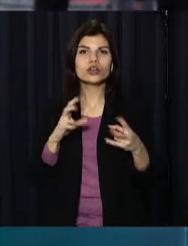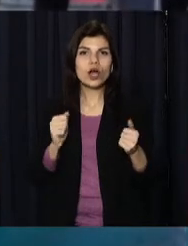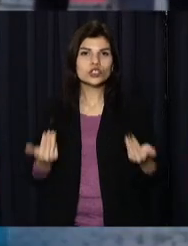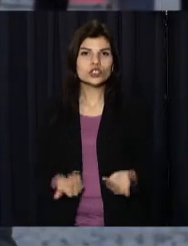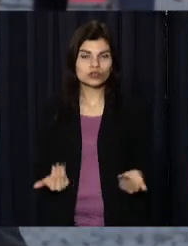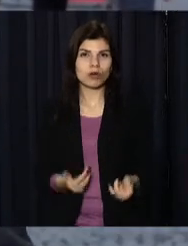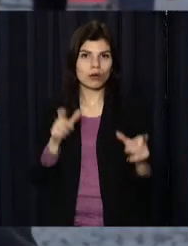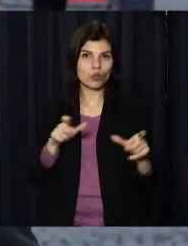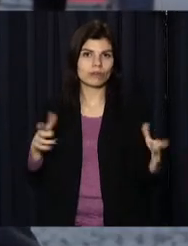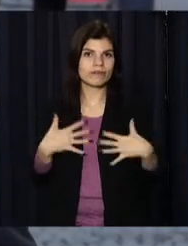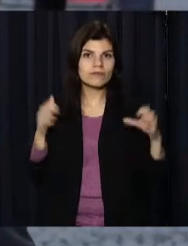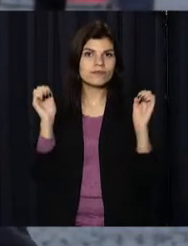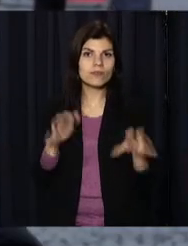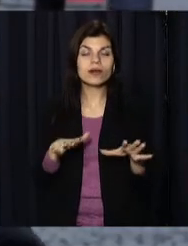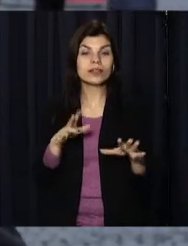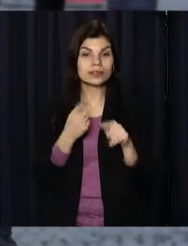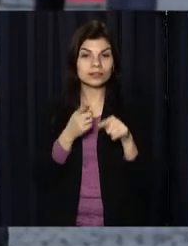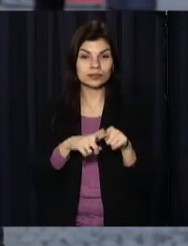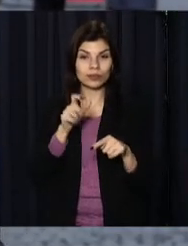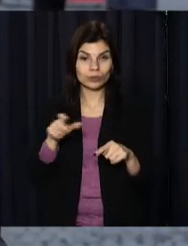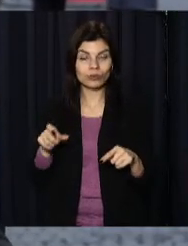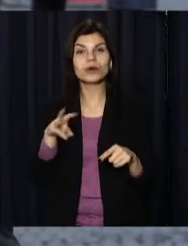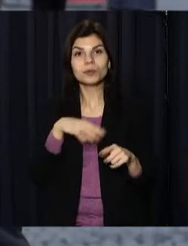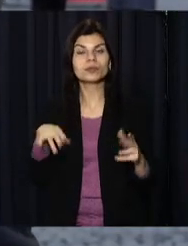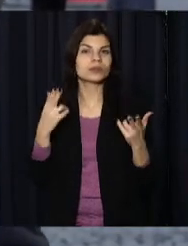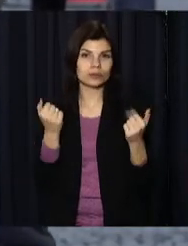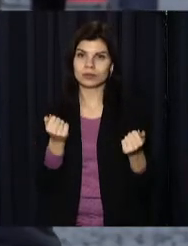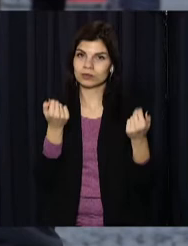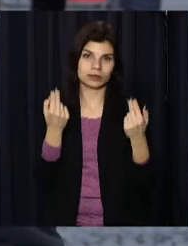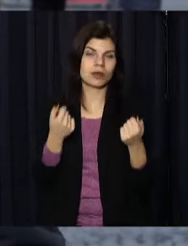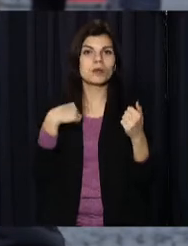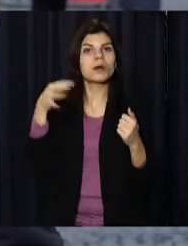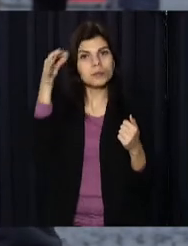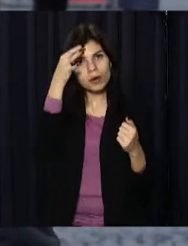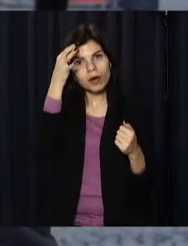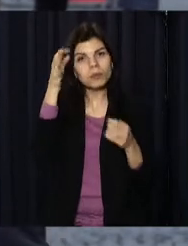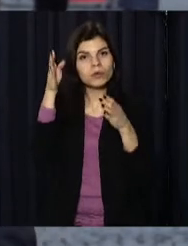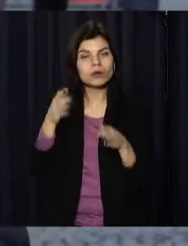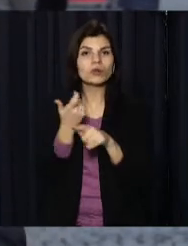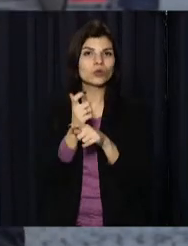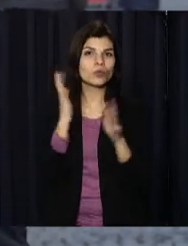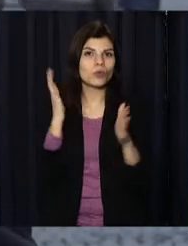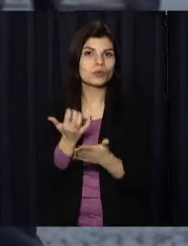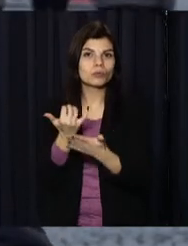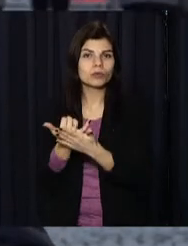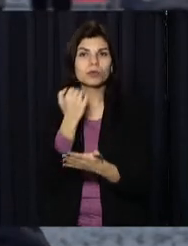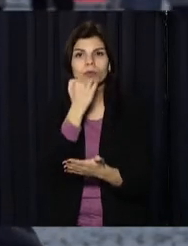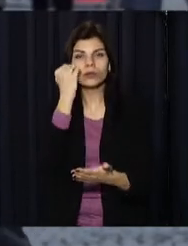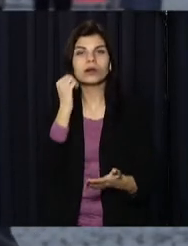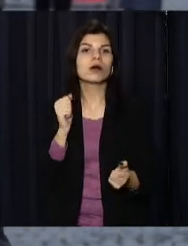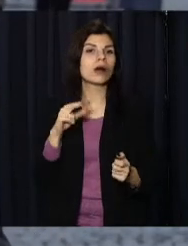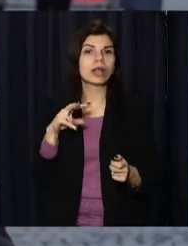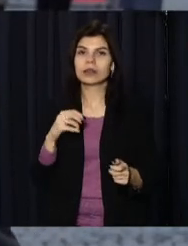людей. І цих людей ми, звичайно, пам'ятаємо, дуже їм велика шана і подяка, але ми не